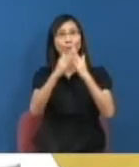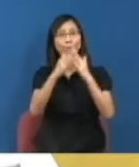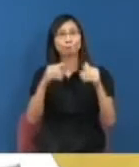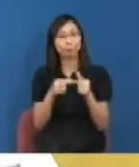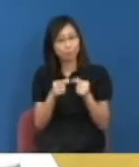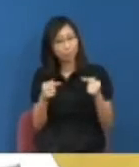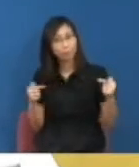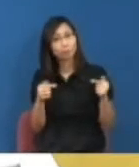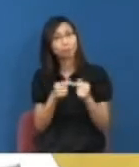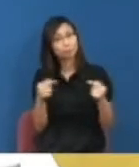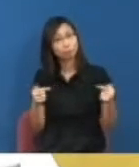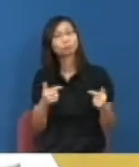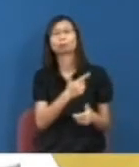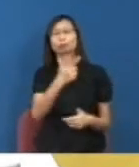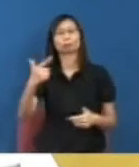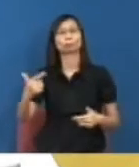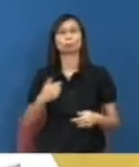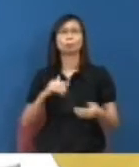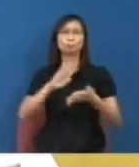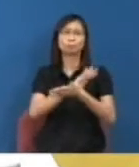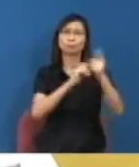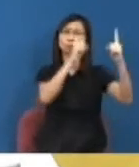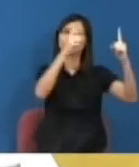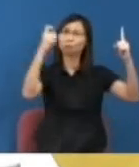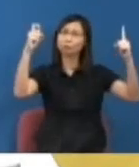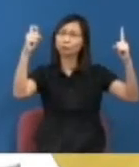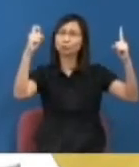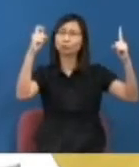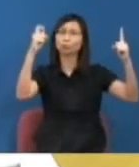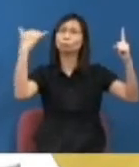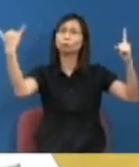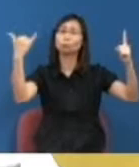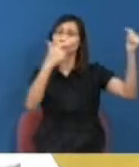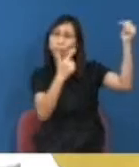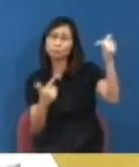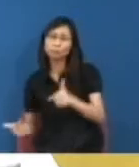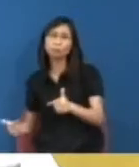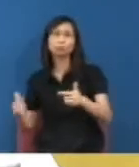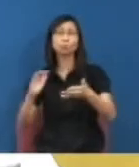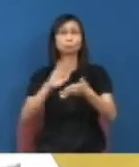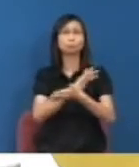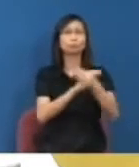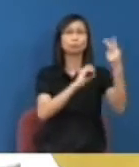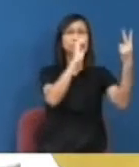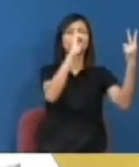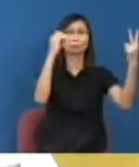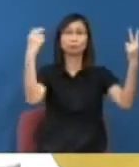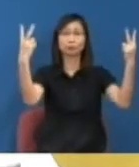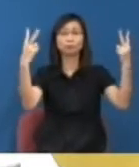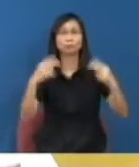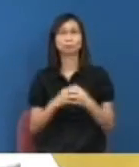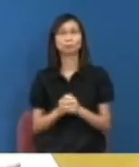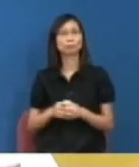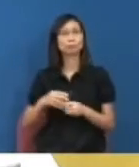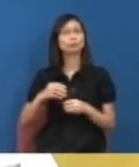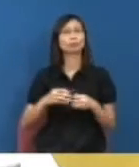那裏六年從96年到02年然後我去了教語院教書去英國之後再回來